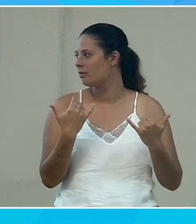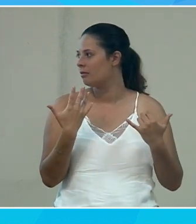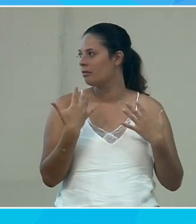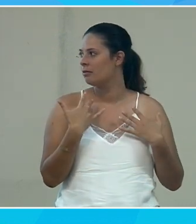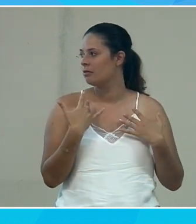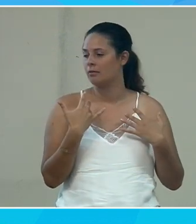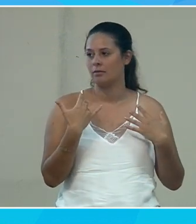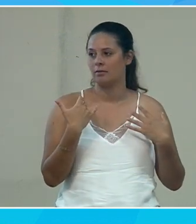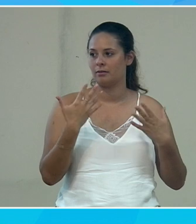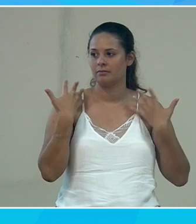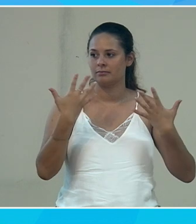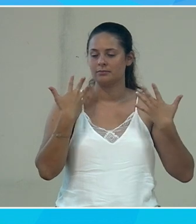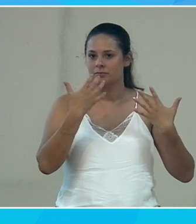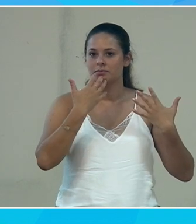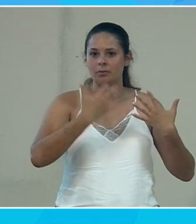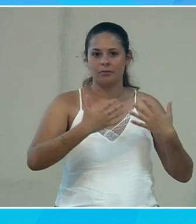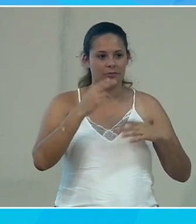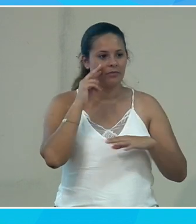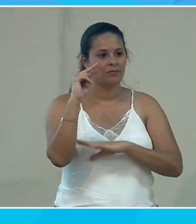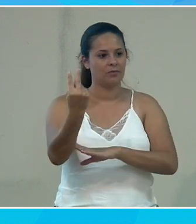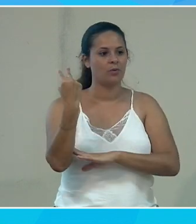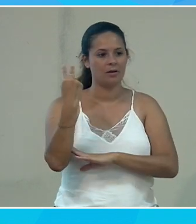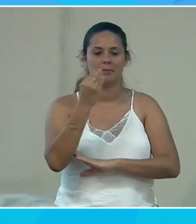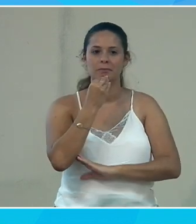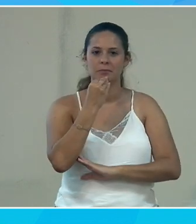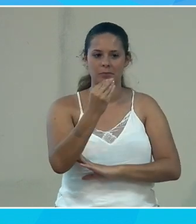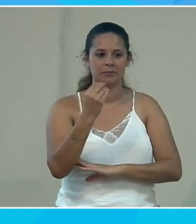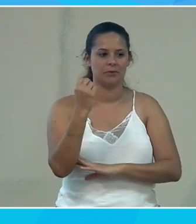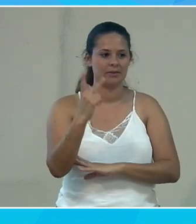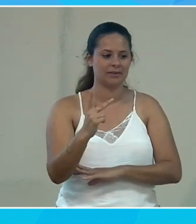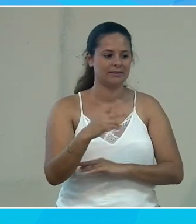voilà apparemment on vous voit d'accord ok très bien